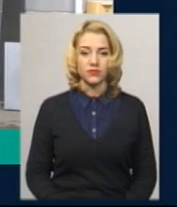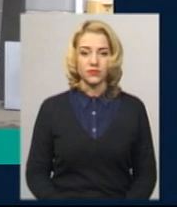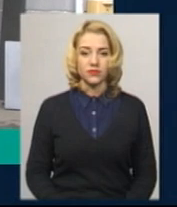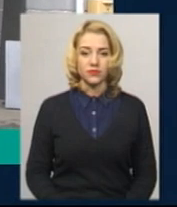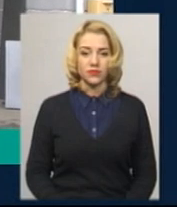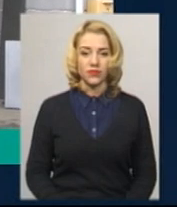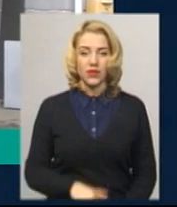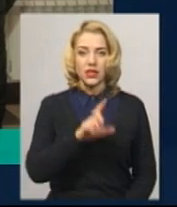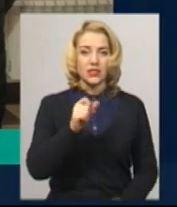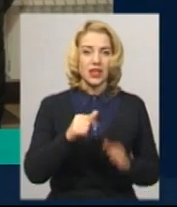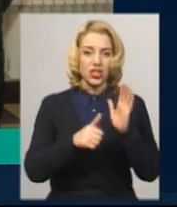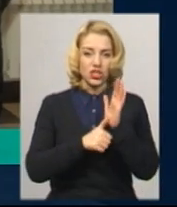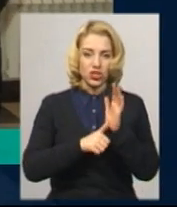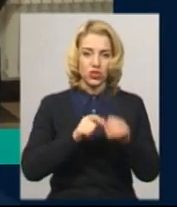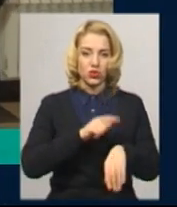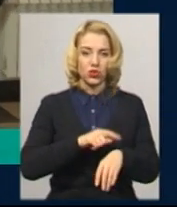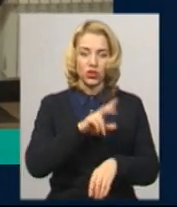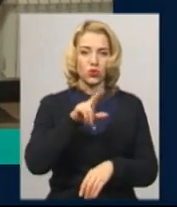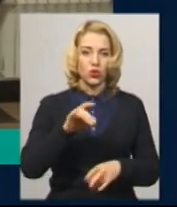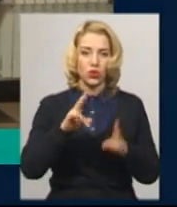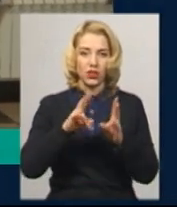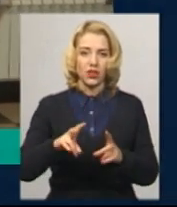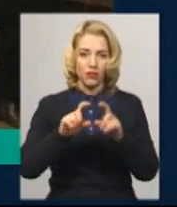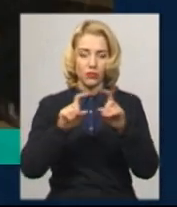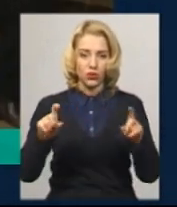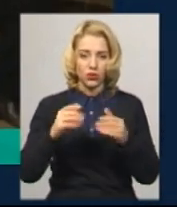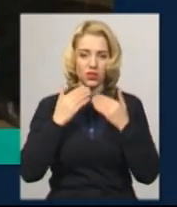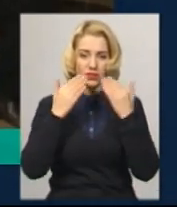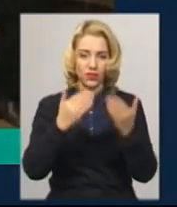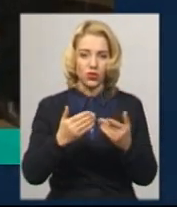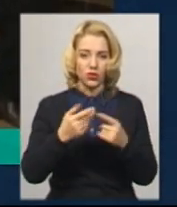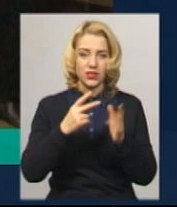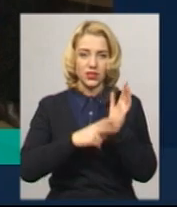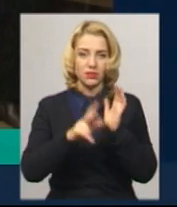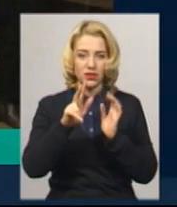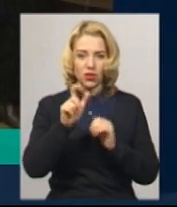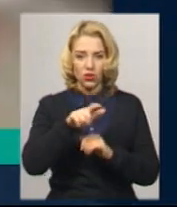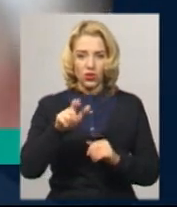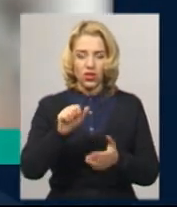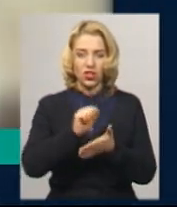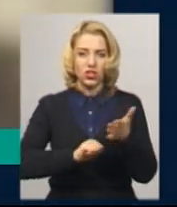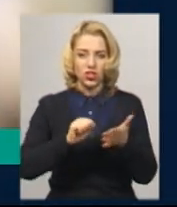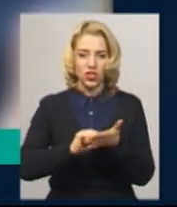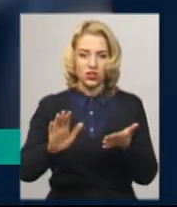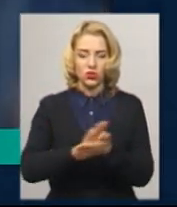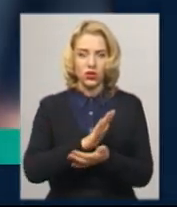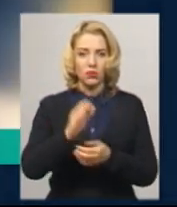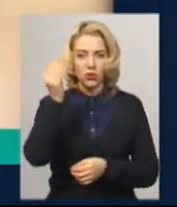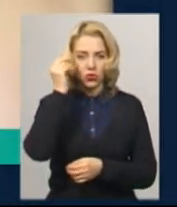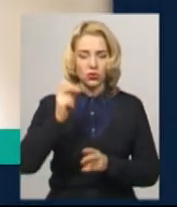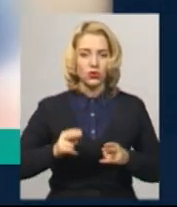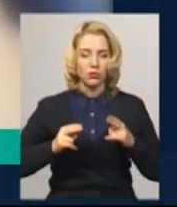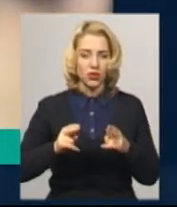За 6 годин до травмпункту Хмельницької міської лікарні звернулося 73 людини через ожеледицю. Підозру у кримінальному